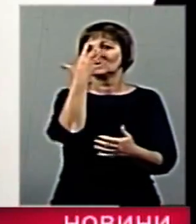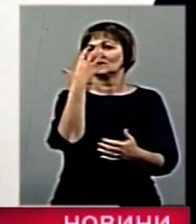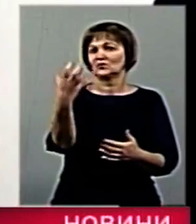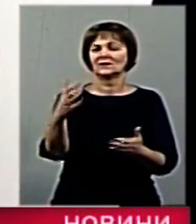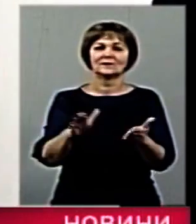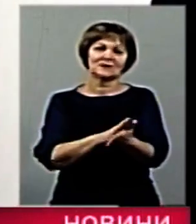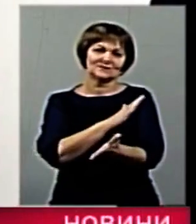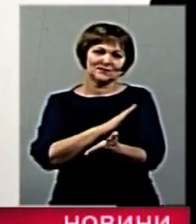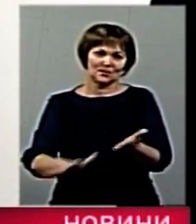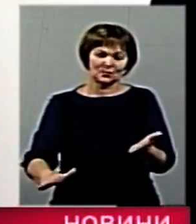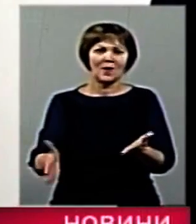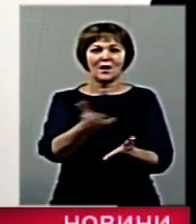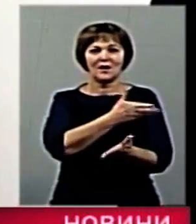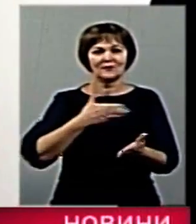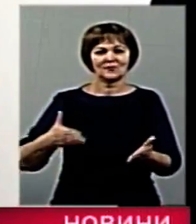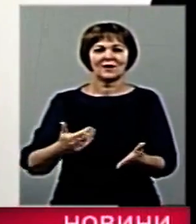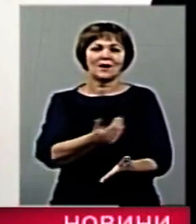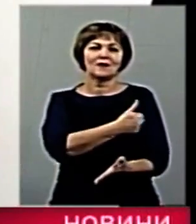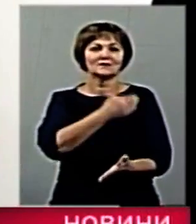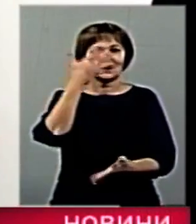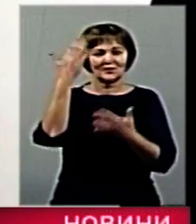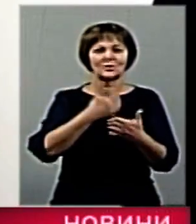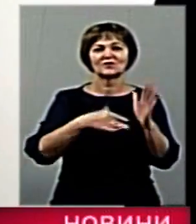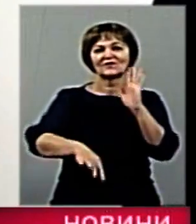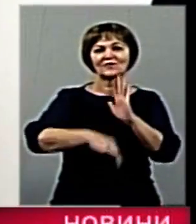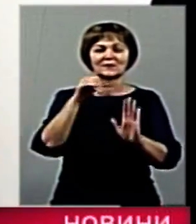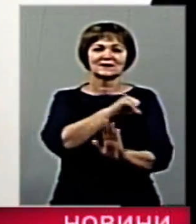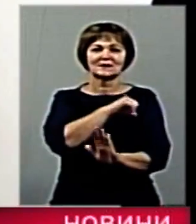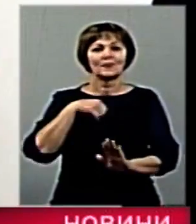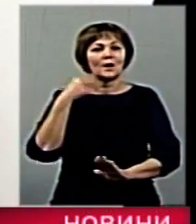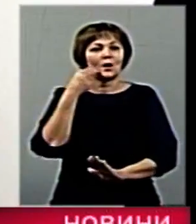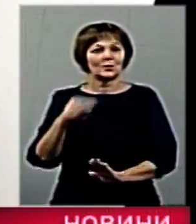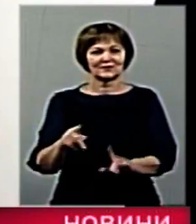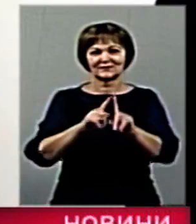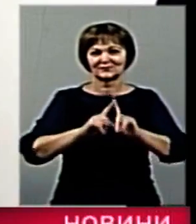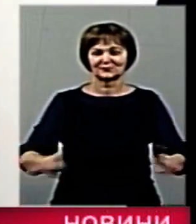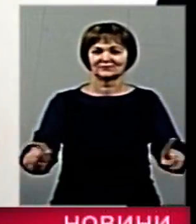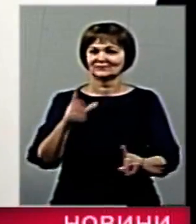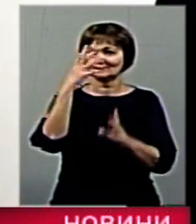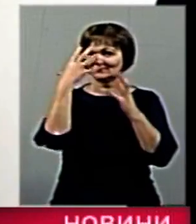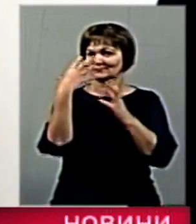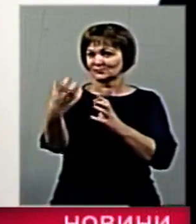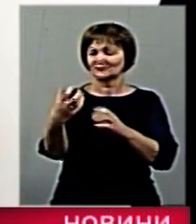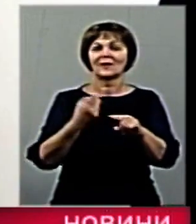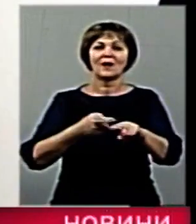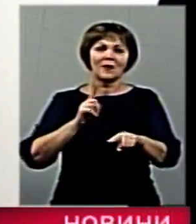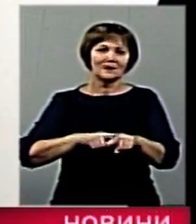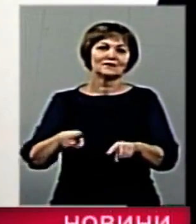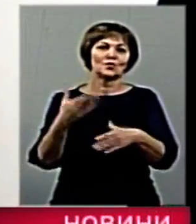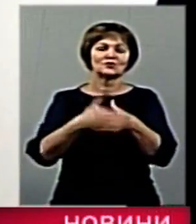безкоштовно. Ми ставимо на меті вибрати найбільш креативну фотографію, найкреативніше селфі і вже